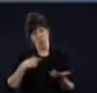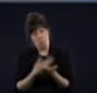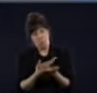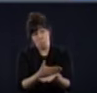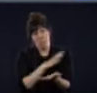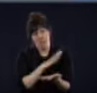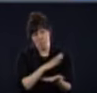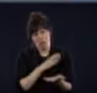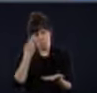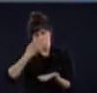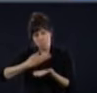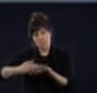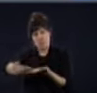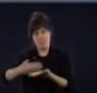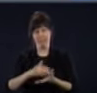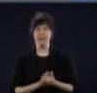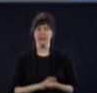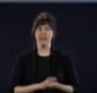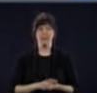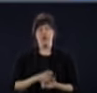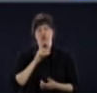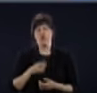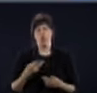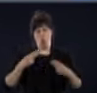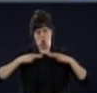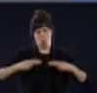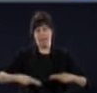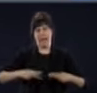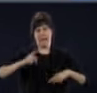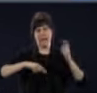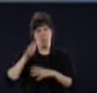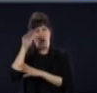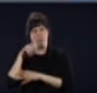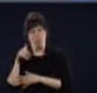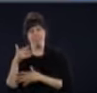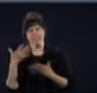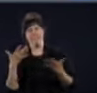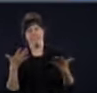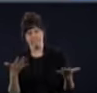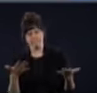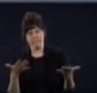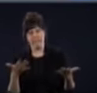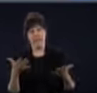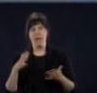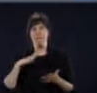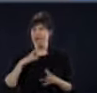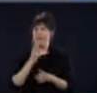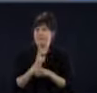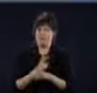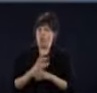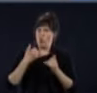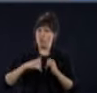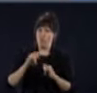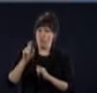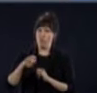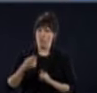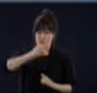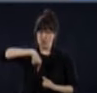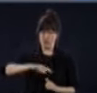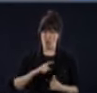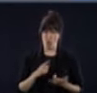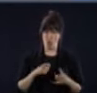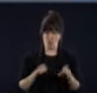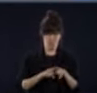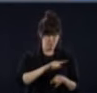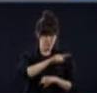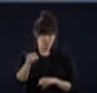toujours respecté. Puis, écoutez, là, on est les premiers à vouloir, nous aussi, pouvoir revivre ces moments-là. Nos